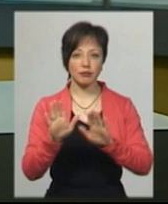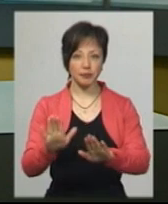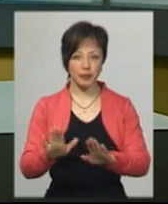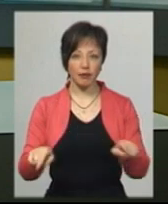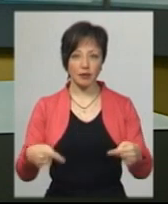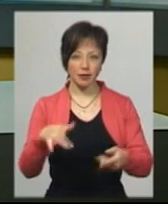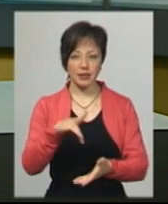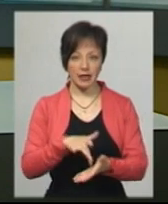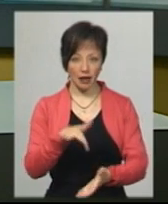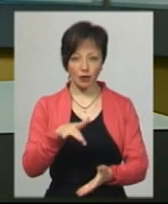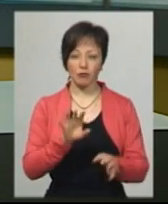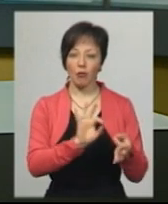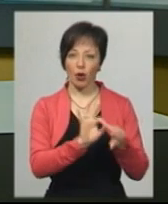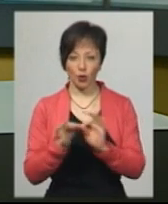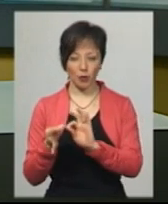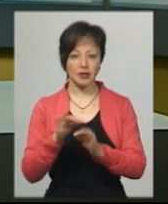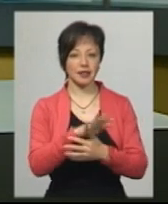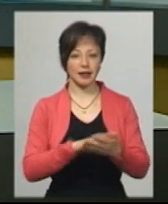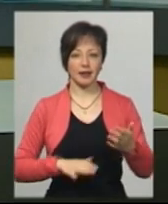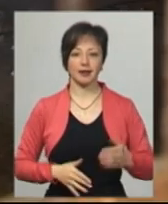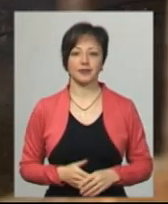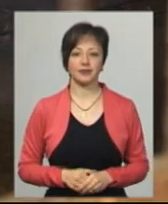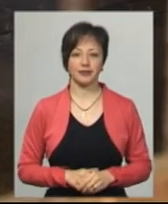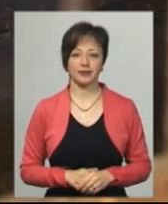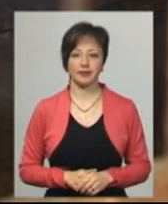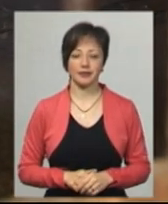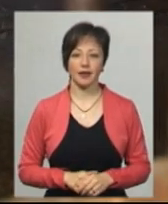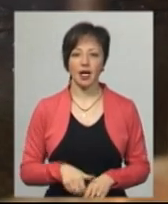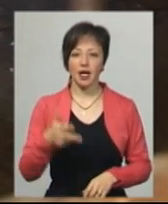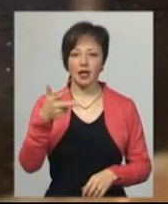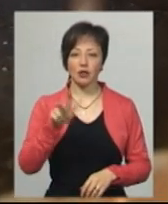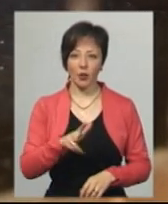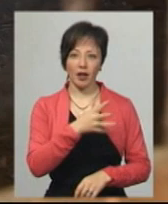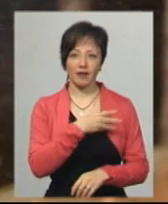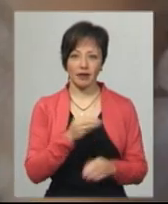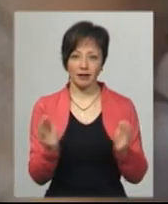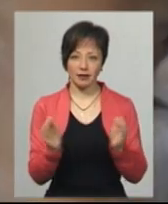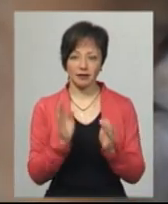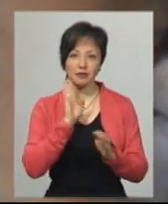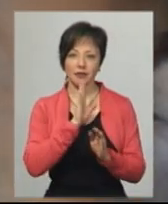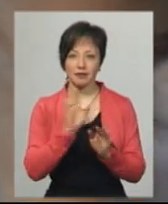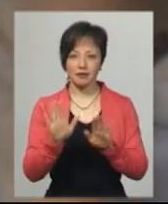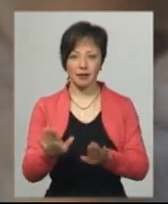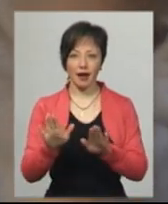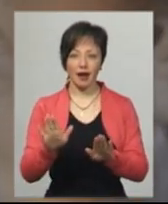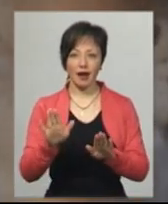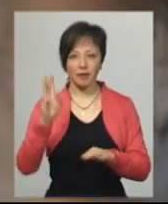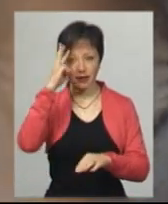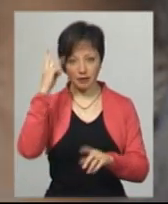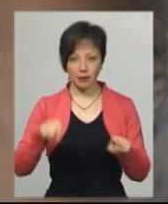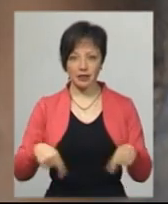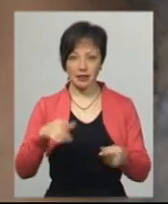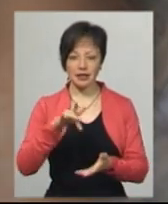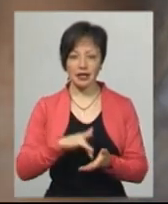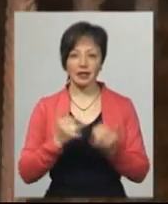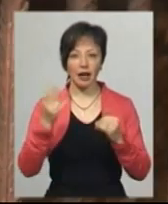в реабілітаційному центрі. Подробиці у сюжеті. Троє левенят з левицею перебувають у Хмельницькому реабілітаційному центрі для диких